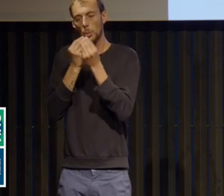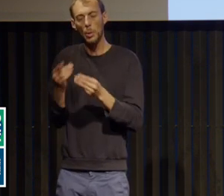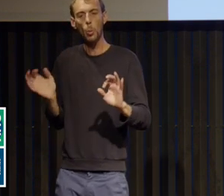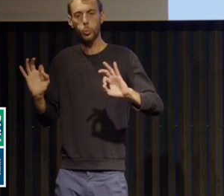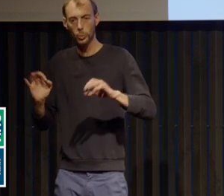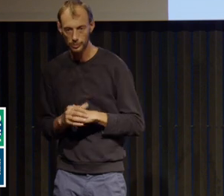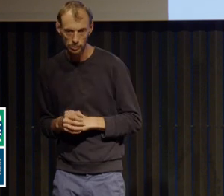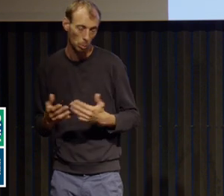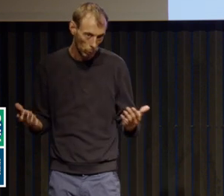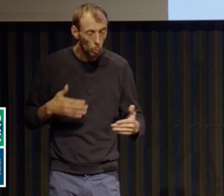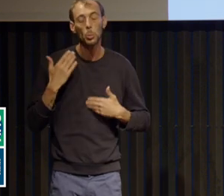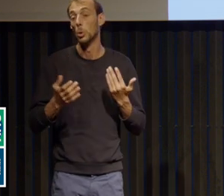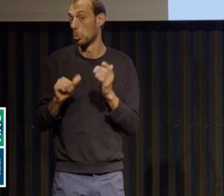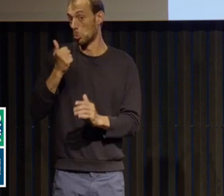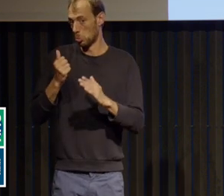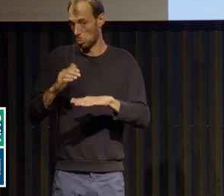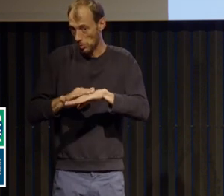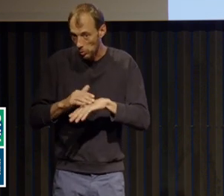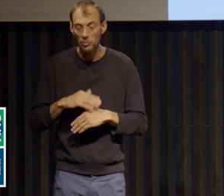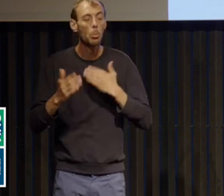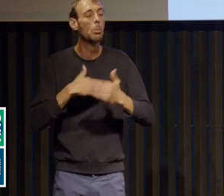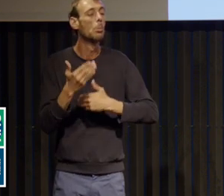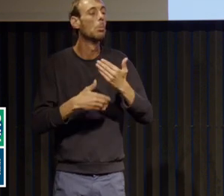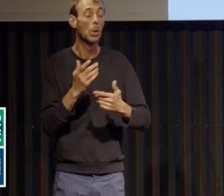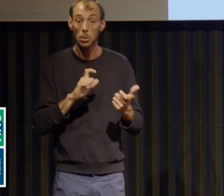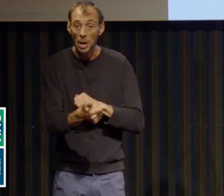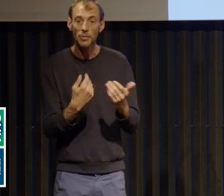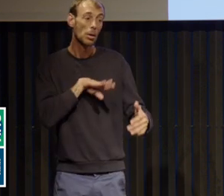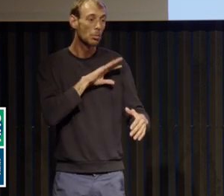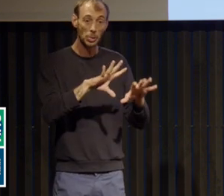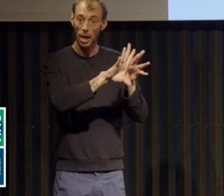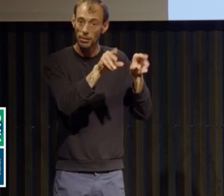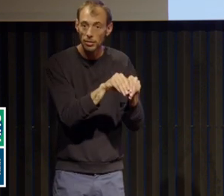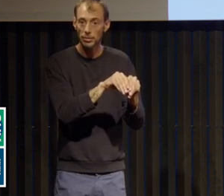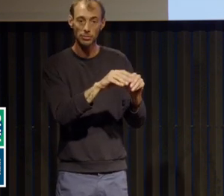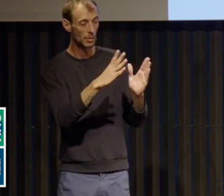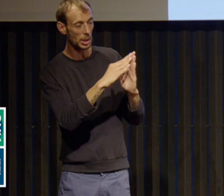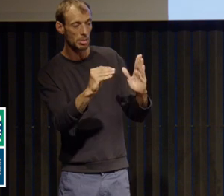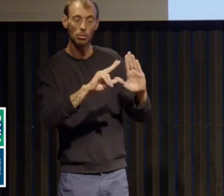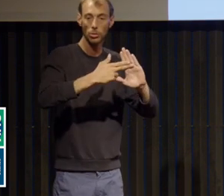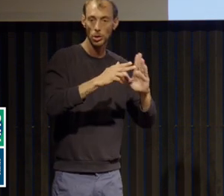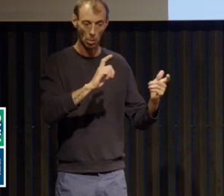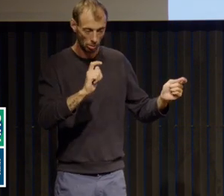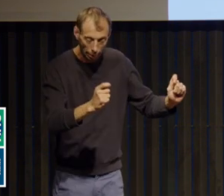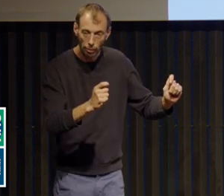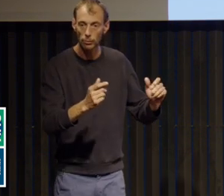des structures familiales. On sort d'un modèle un peu patriarcal, le modèle d'autrefois.